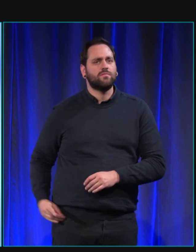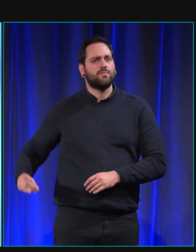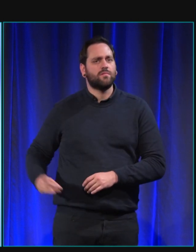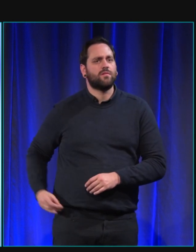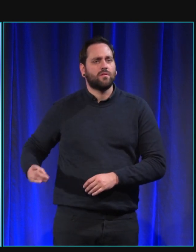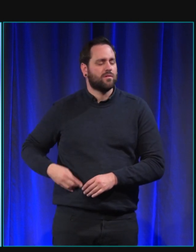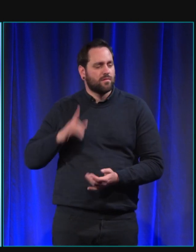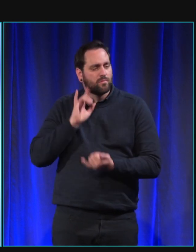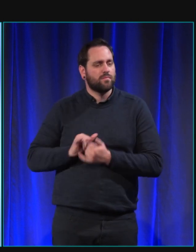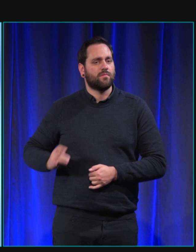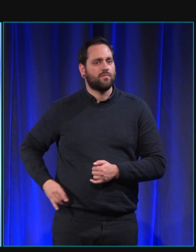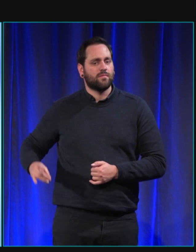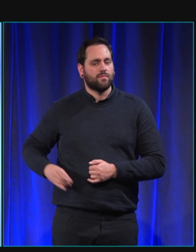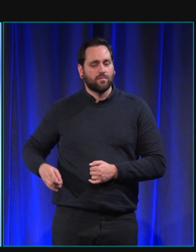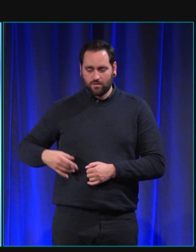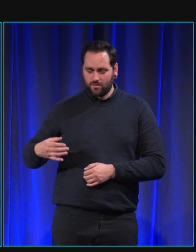'être proche de faire un malaise